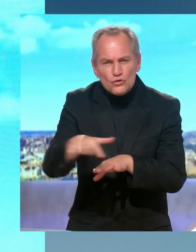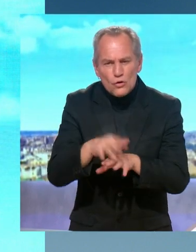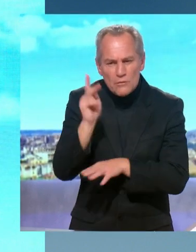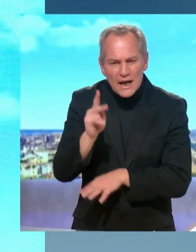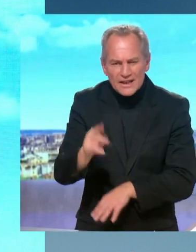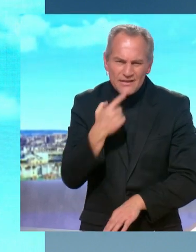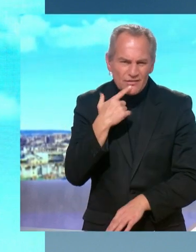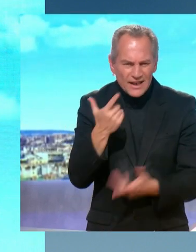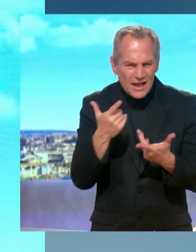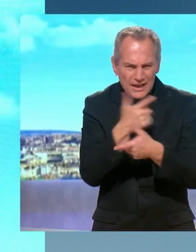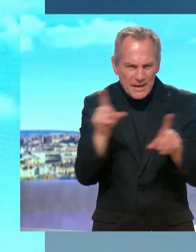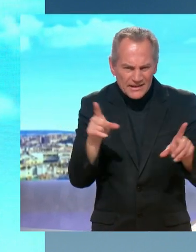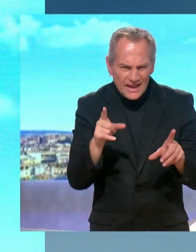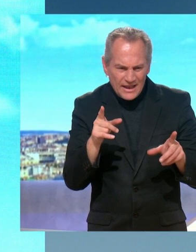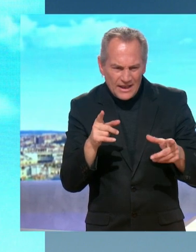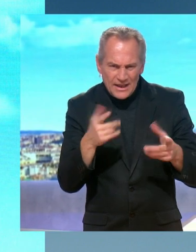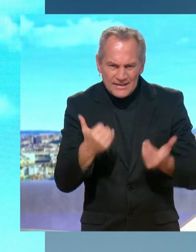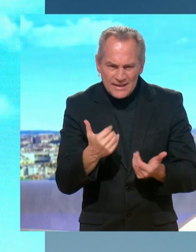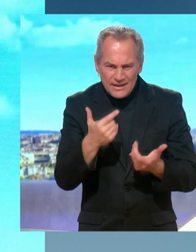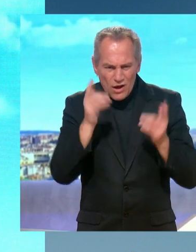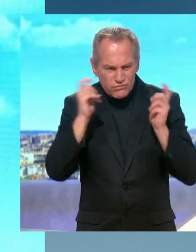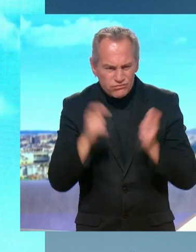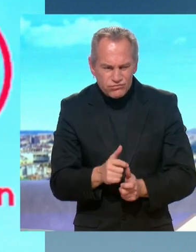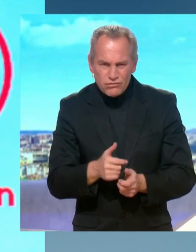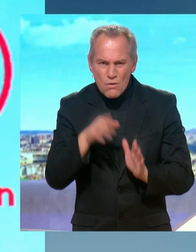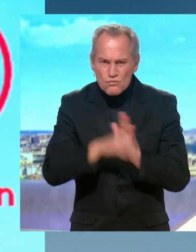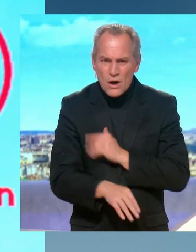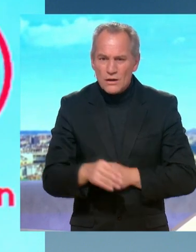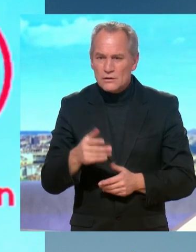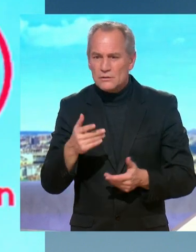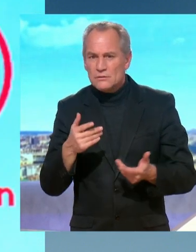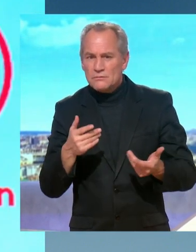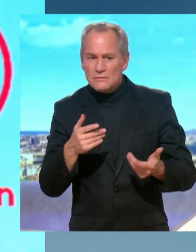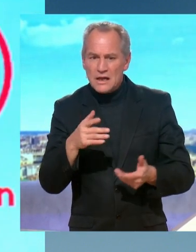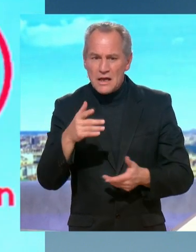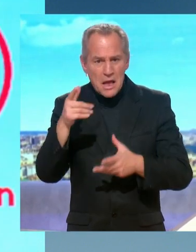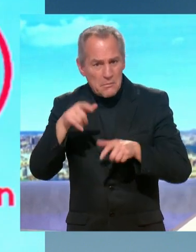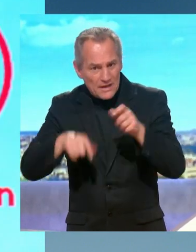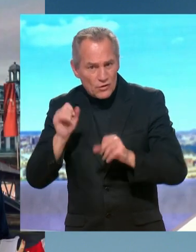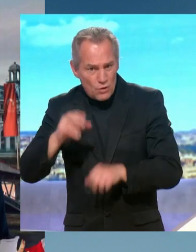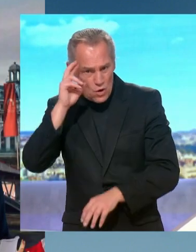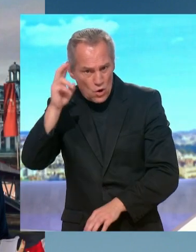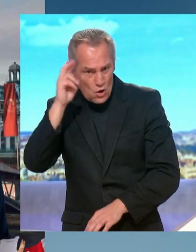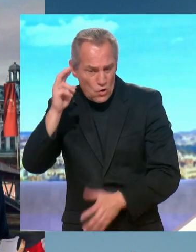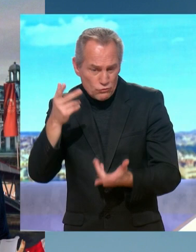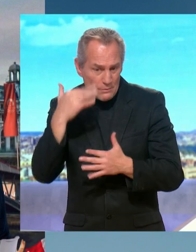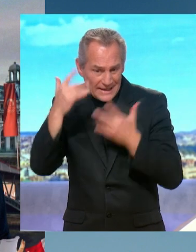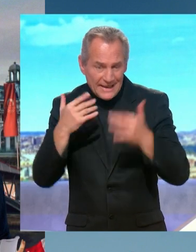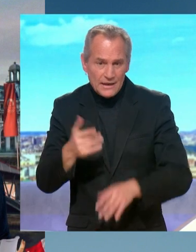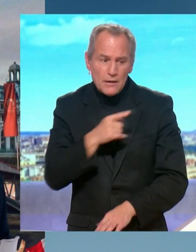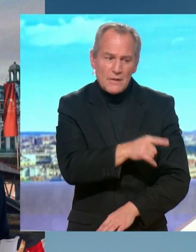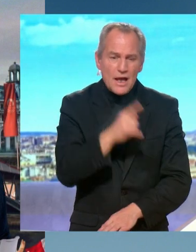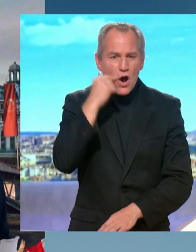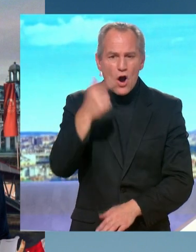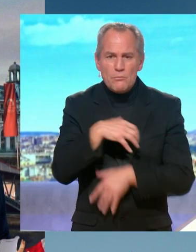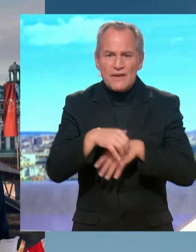dire pour les rassurer ? Tout ça est une base ou-ils raison de s'inquiéter ? Non ils n pas raison de s'inquiéter mais le préfet de police Laurent Nunes qui fait un travail formidable avec ses équipes s